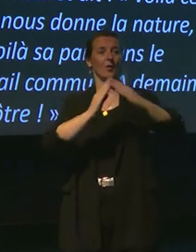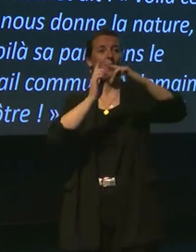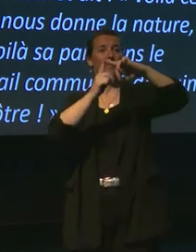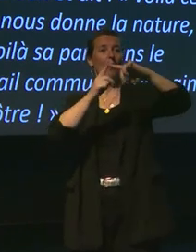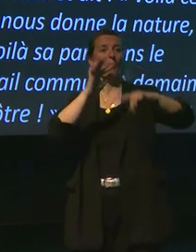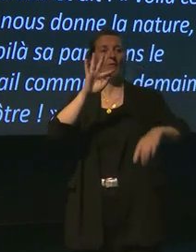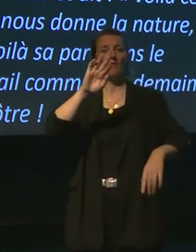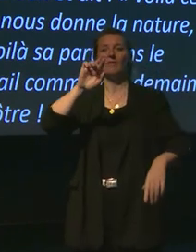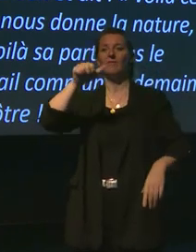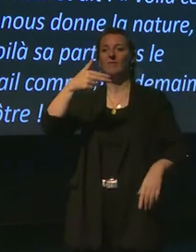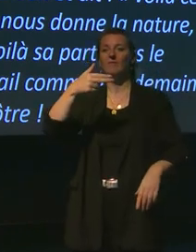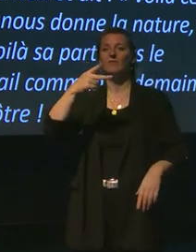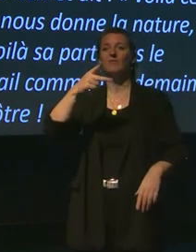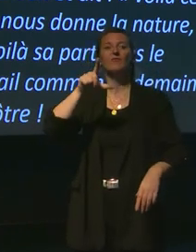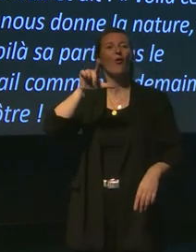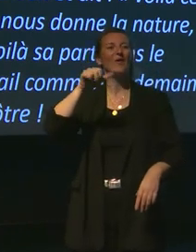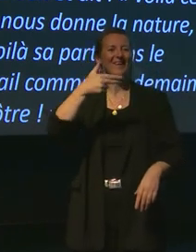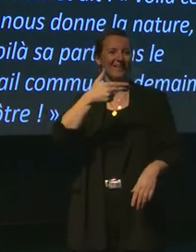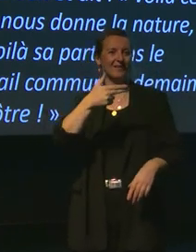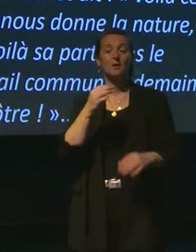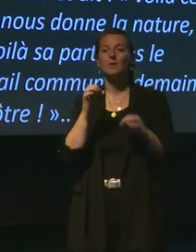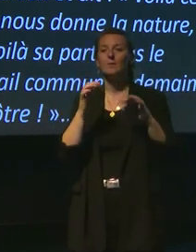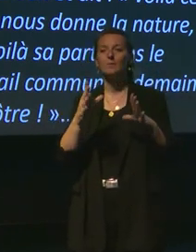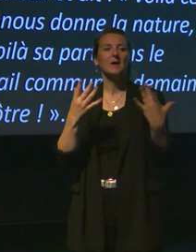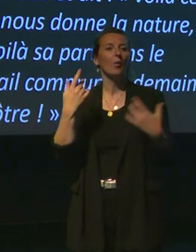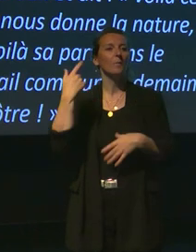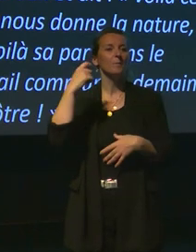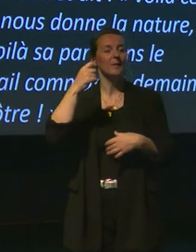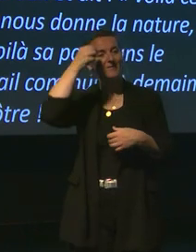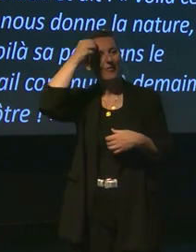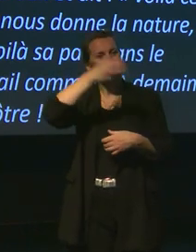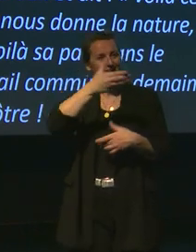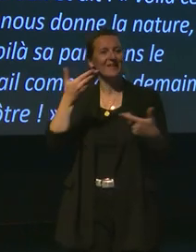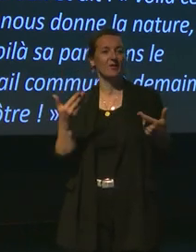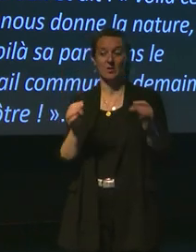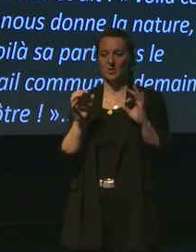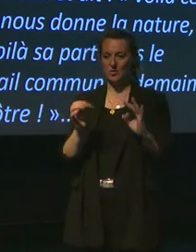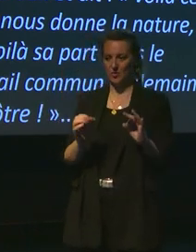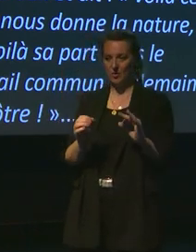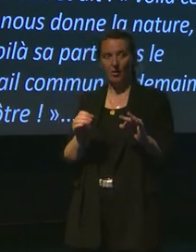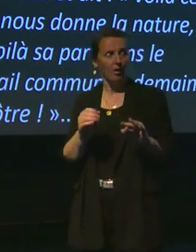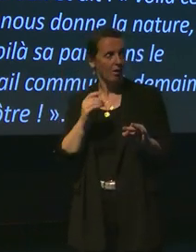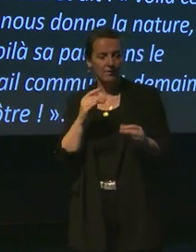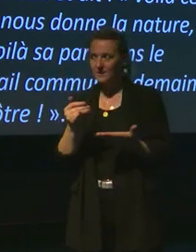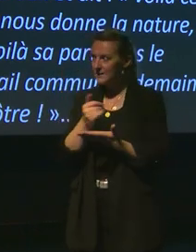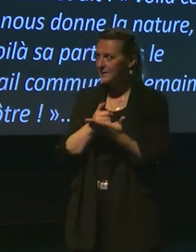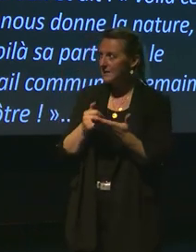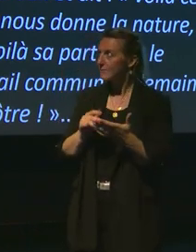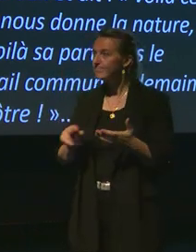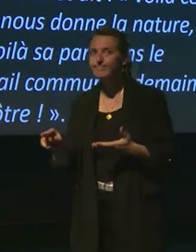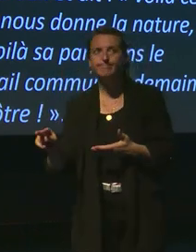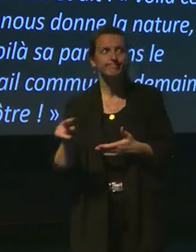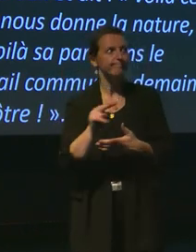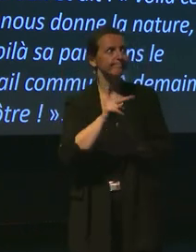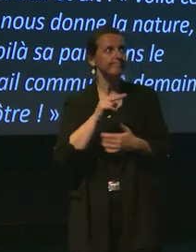Benjamin Franklin est un des héros de la essence des États-Unis, ils s'apercevrent qu'ils sont autour de l'île, c'est sur l'île, pardon, pas de le